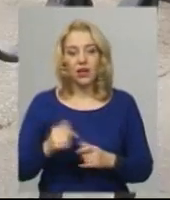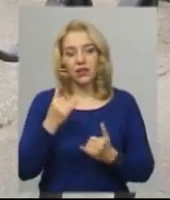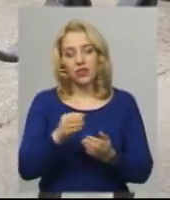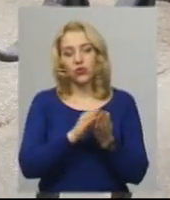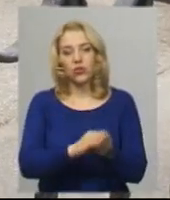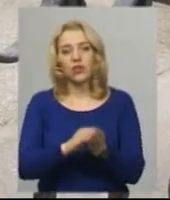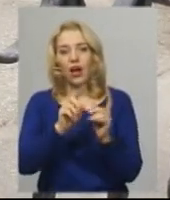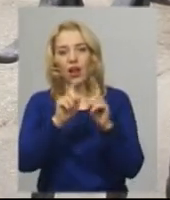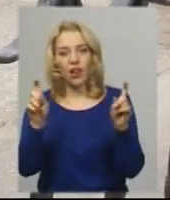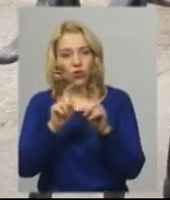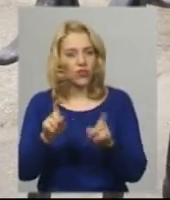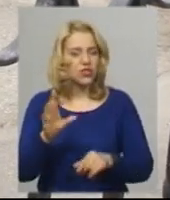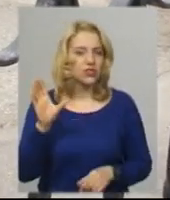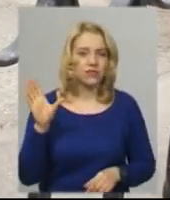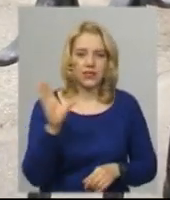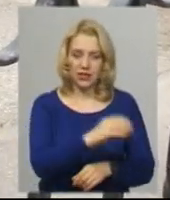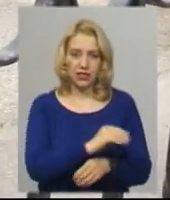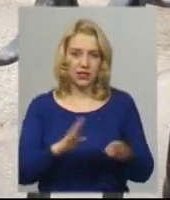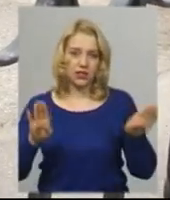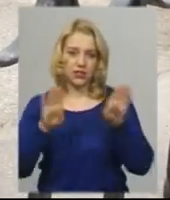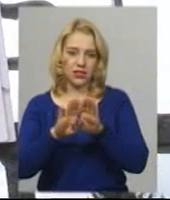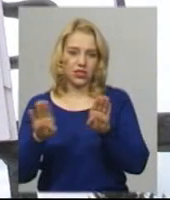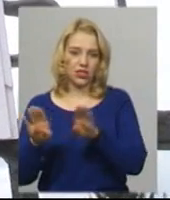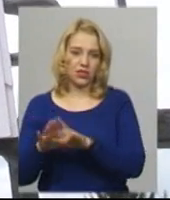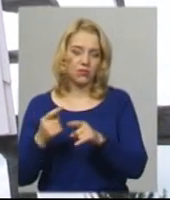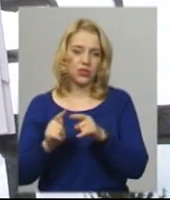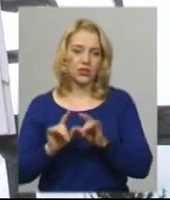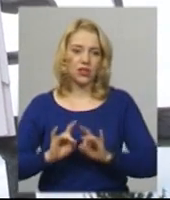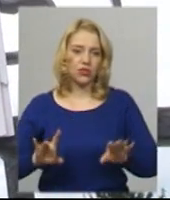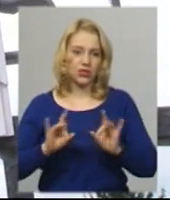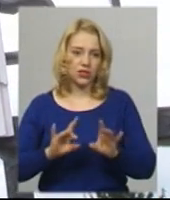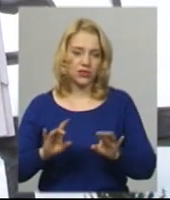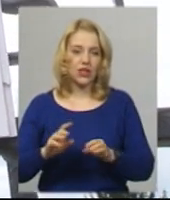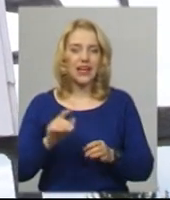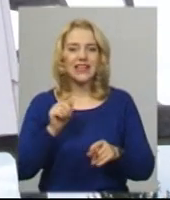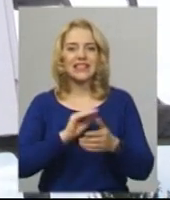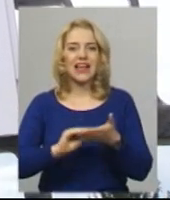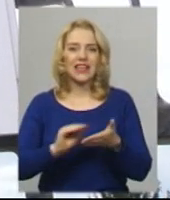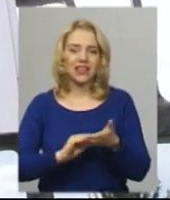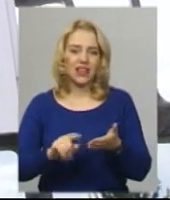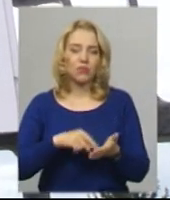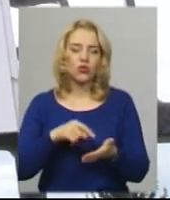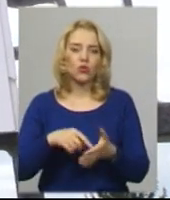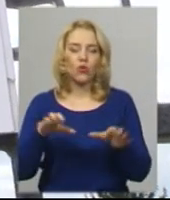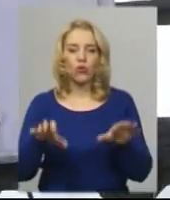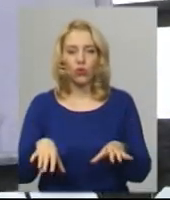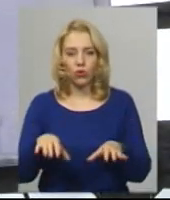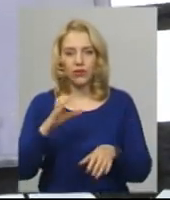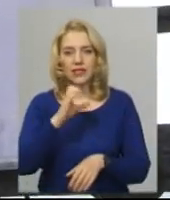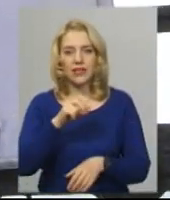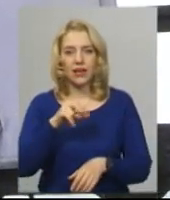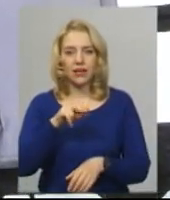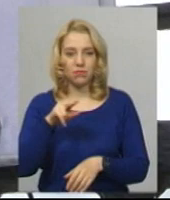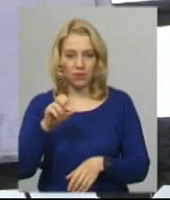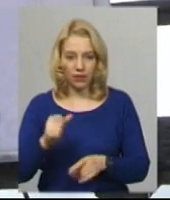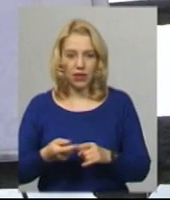центру зачинені. Про це Суспільному сказала пресекретарка Хмельницького міського голови Ольга Саліпа. За її словами, на підставі розпорядження Хмельницької міської